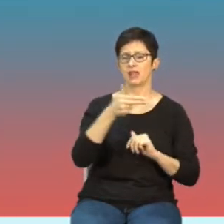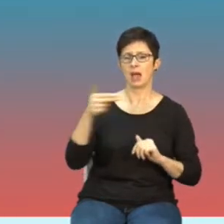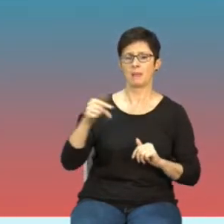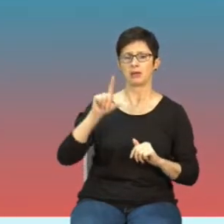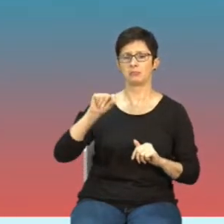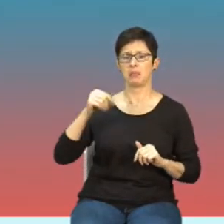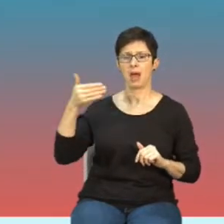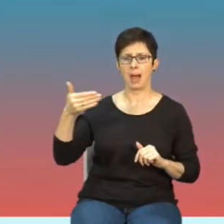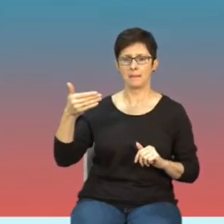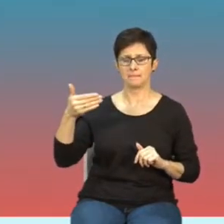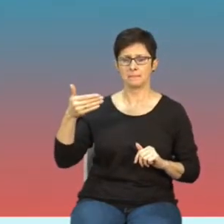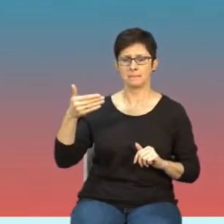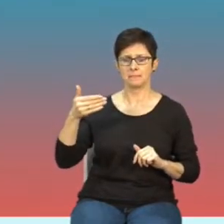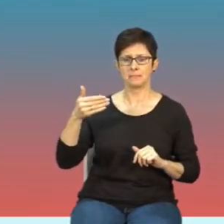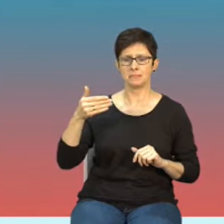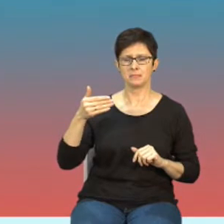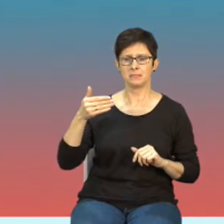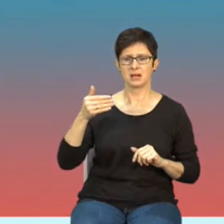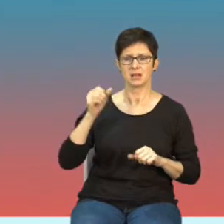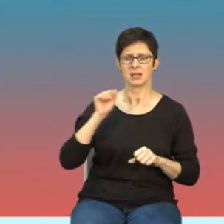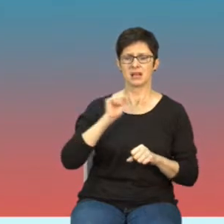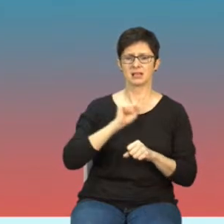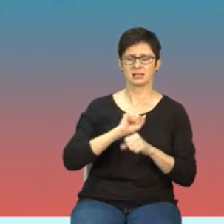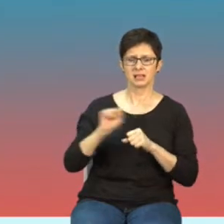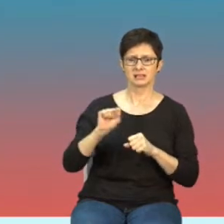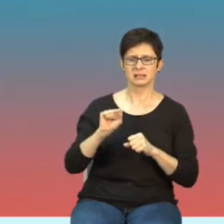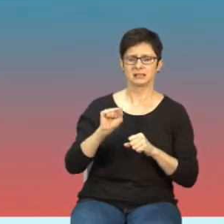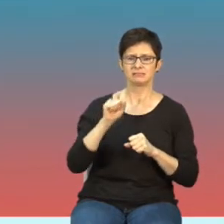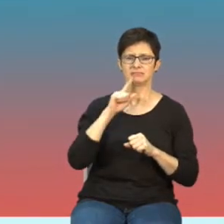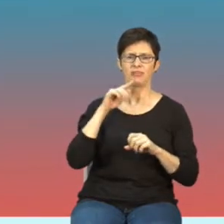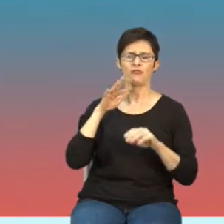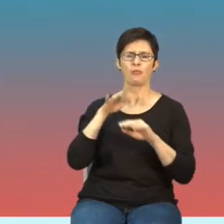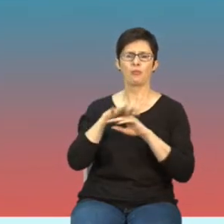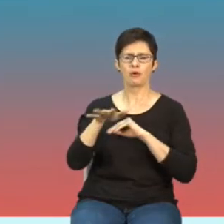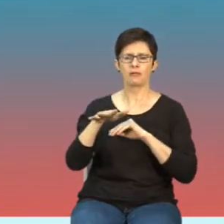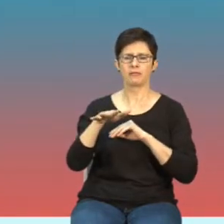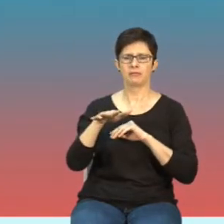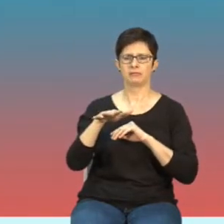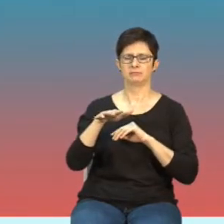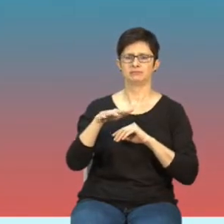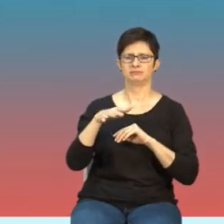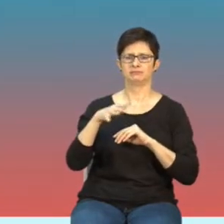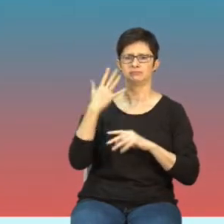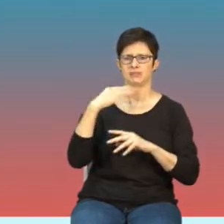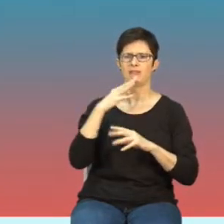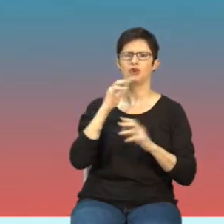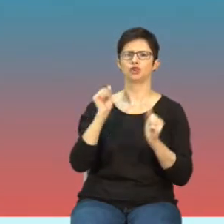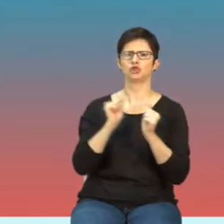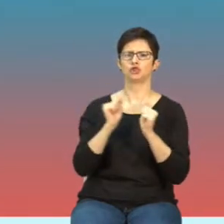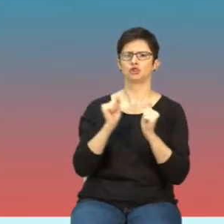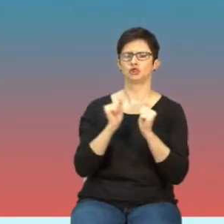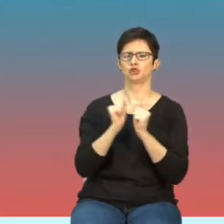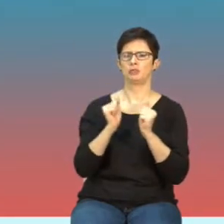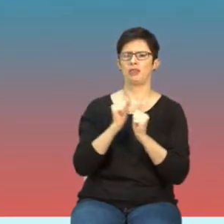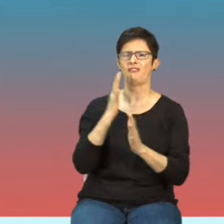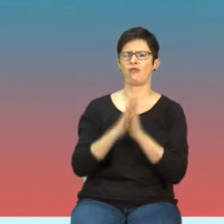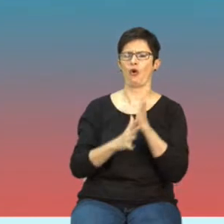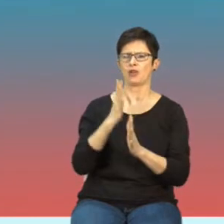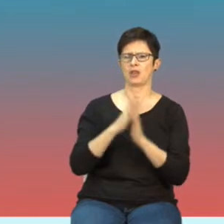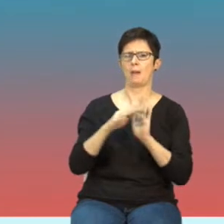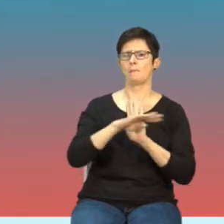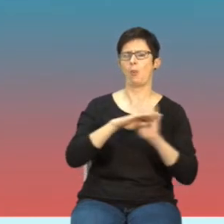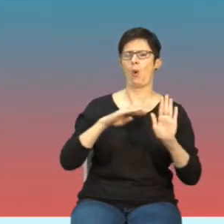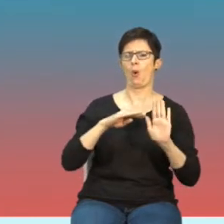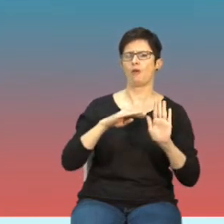wdarły się echa na zimnowojenne z połowy XX wieku. Niestety